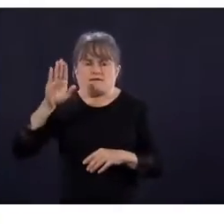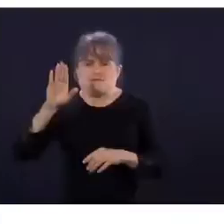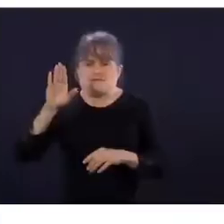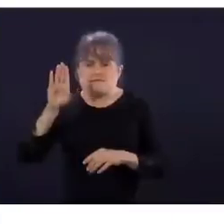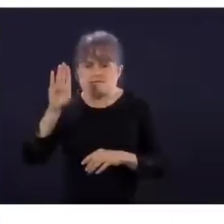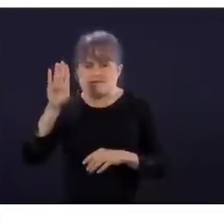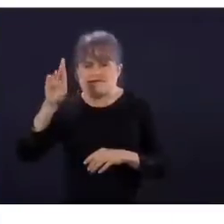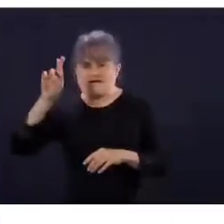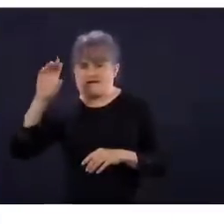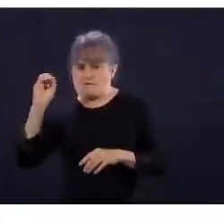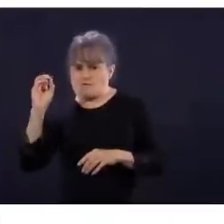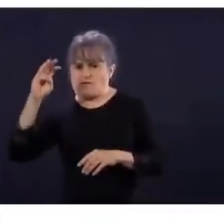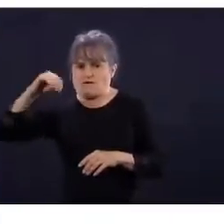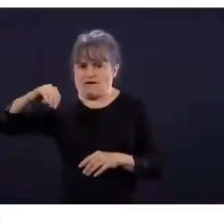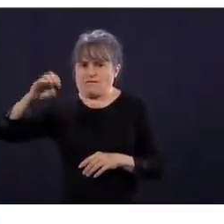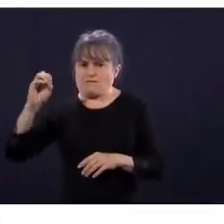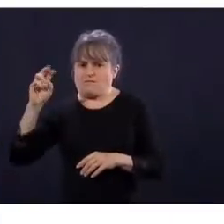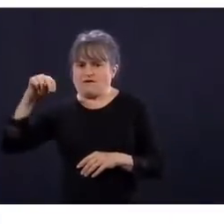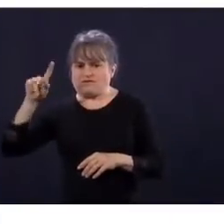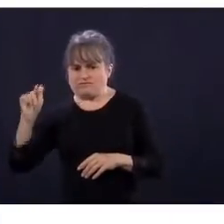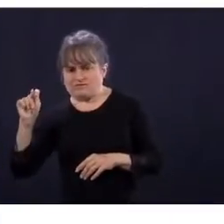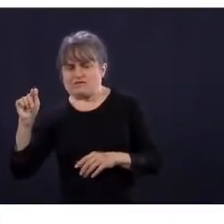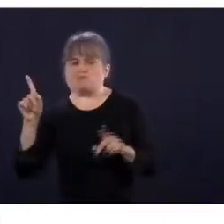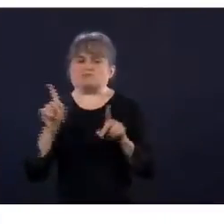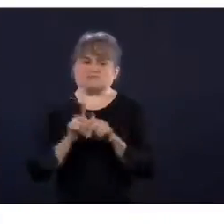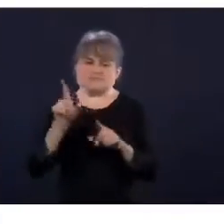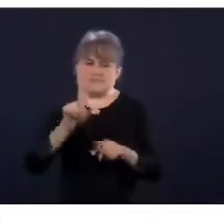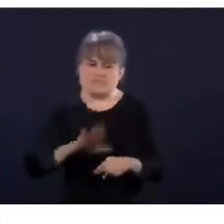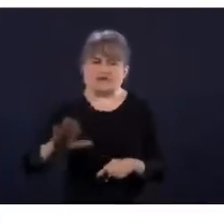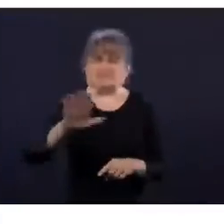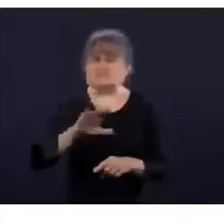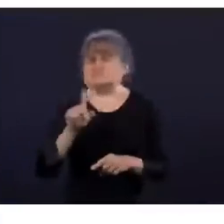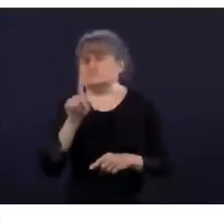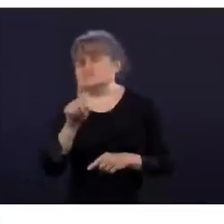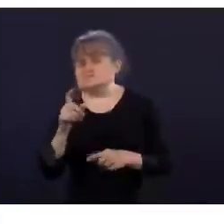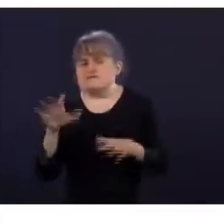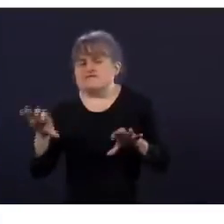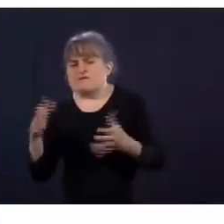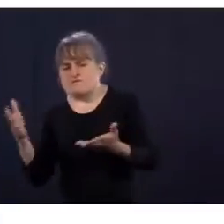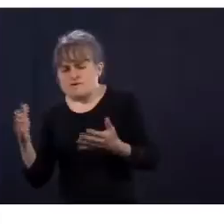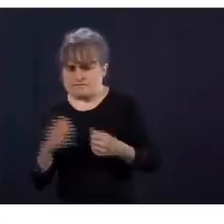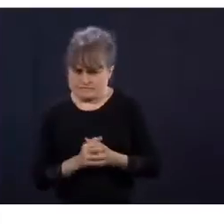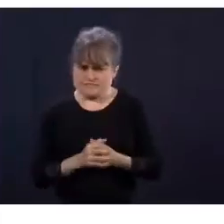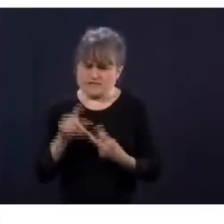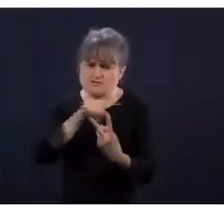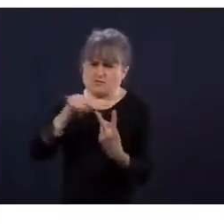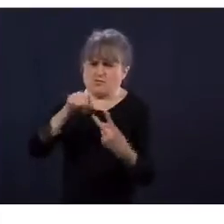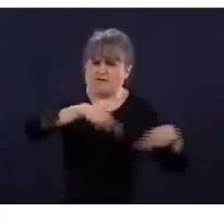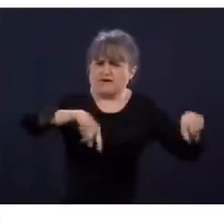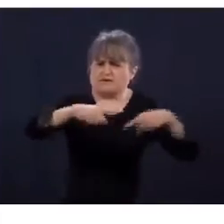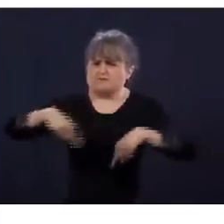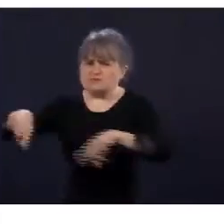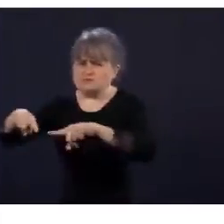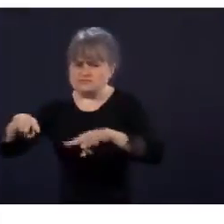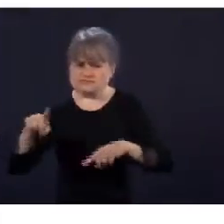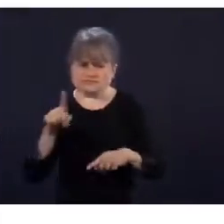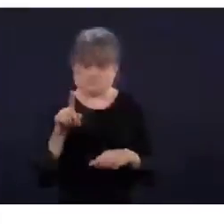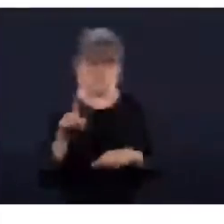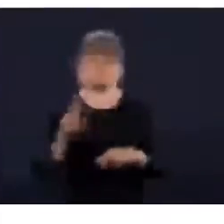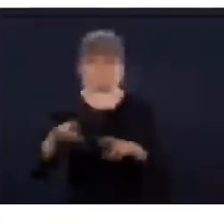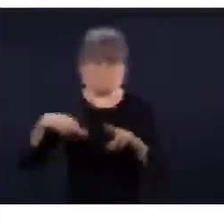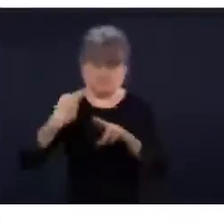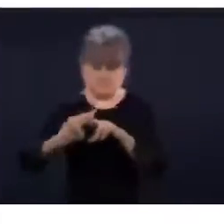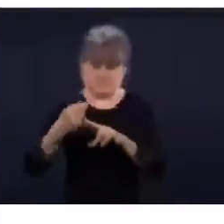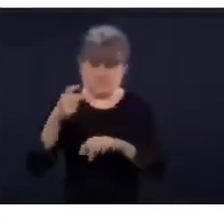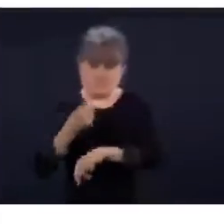consignes, et je le répète, ça ne veut pas dire que tout le monde peut commencer à partir et s'en aller ailleurs. Je sais qu'il va y un grand